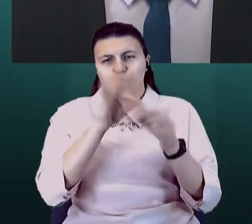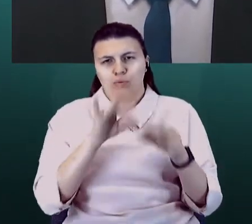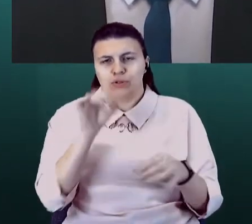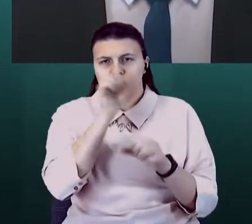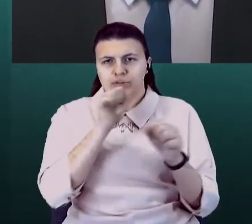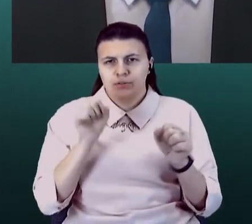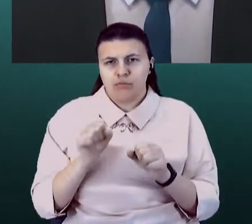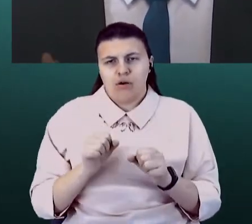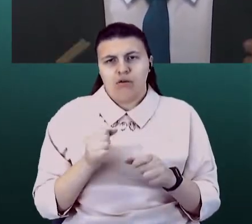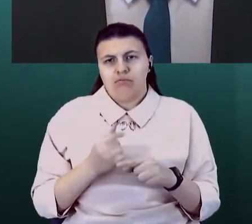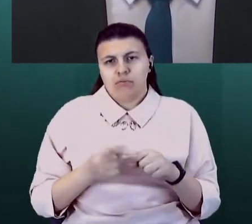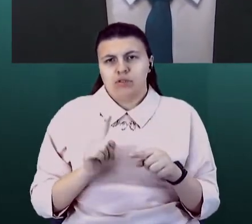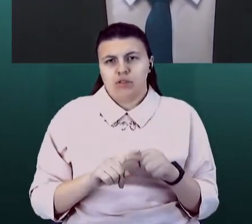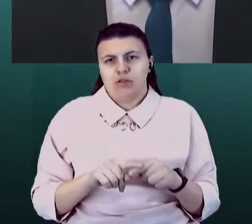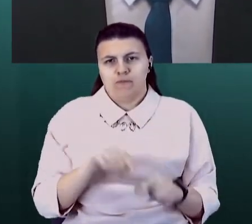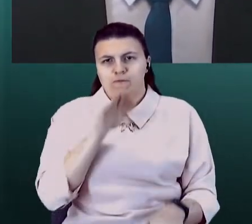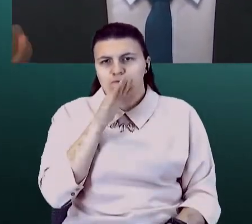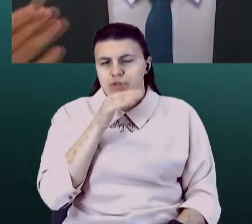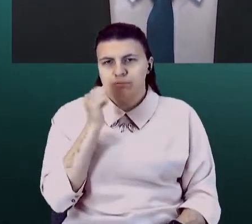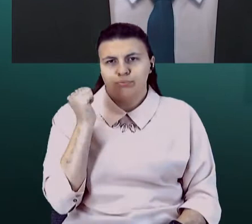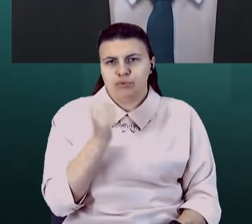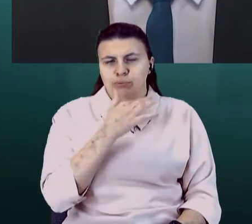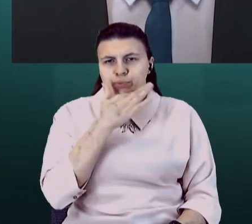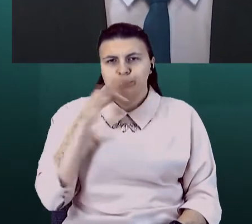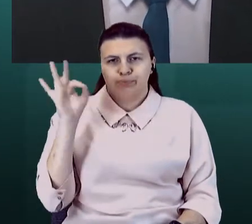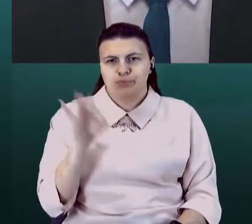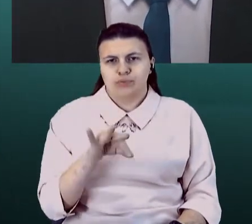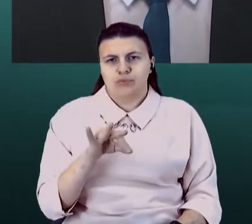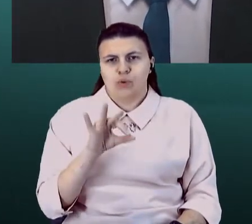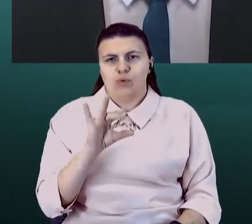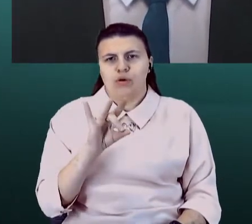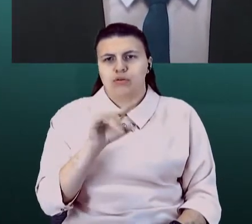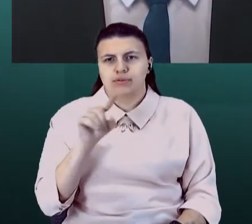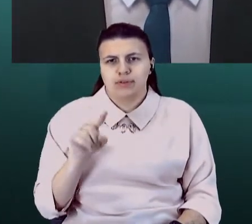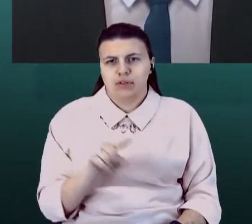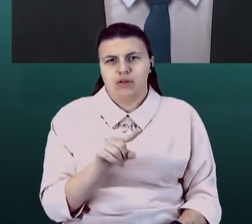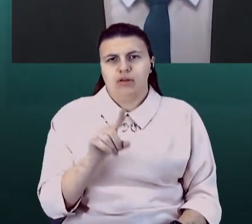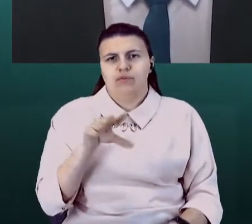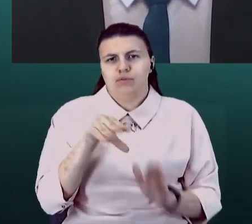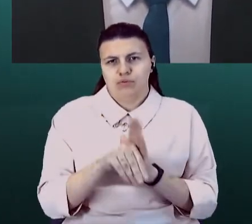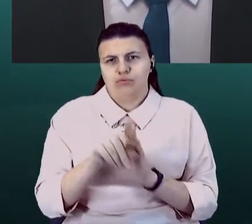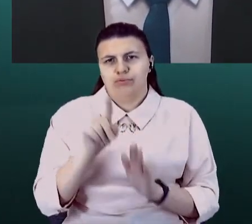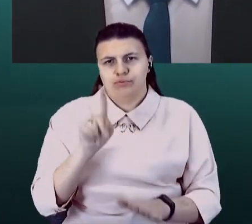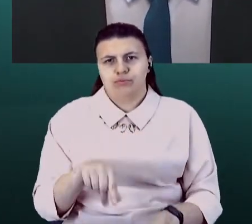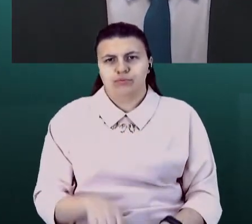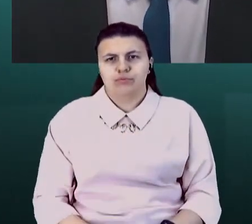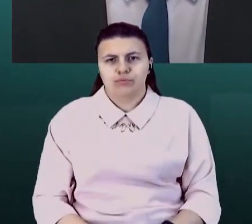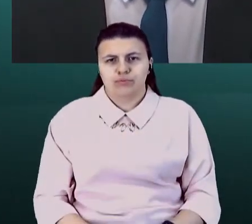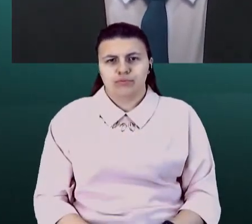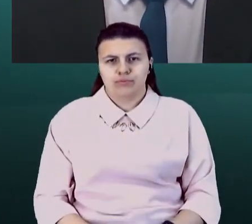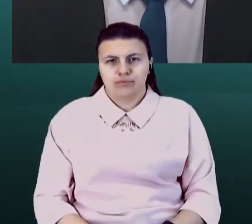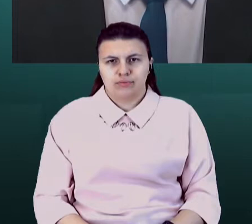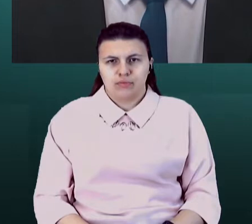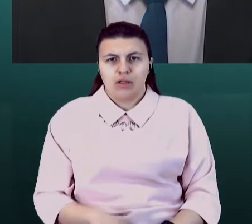це сезон таких певних захворювань, гострих респіраторних захворювань в тому числі. От поки